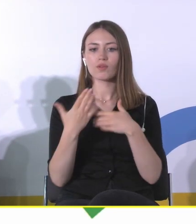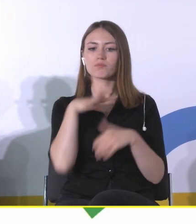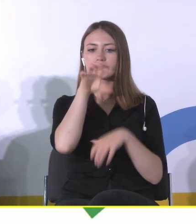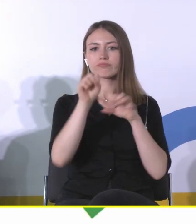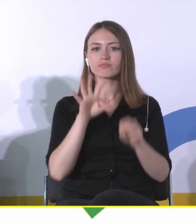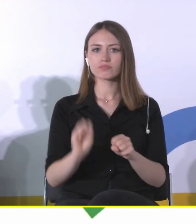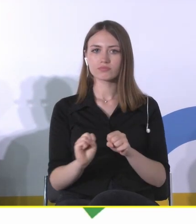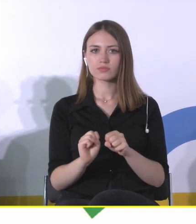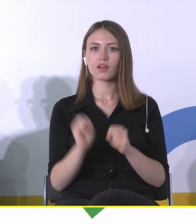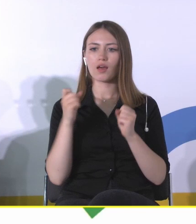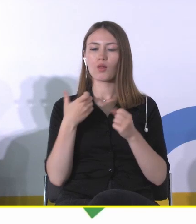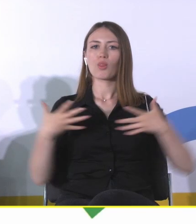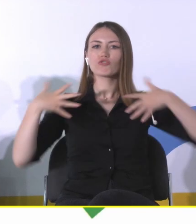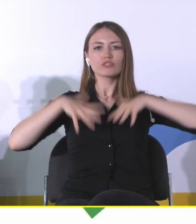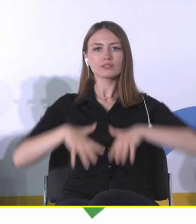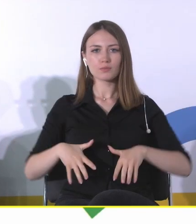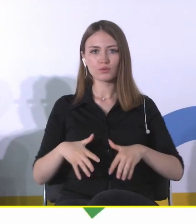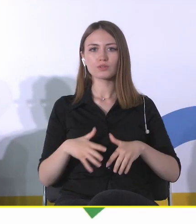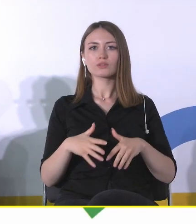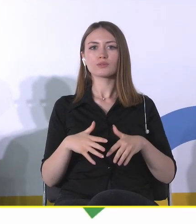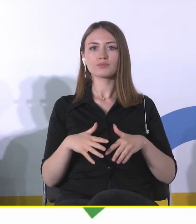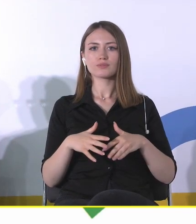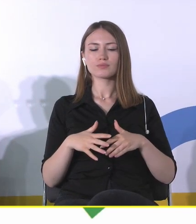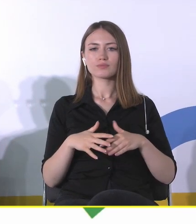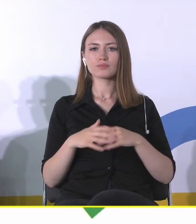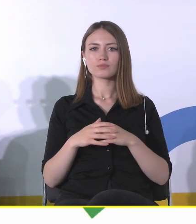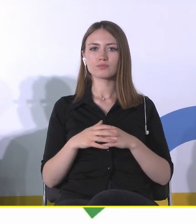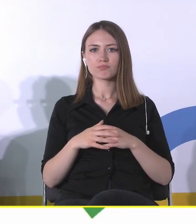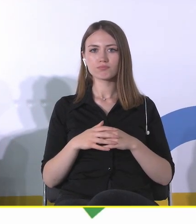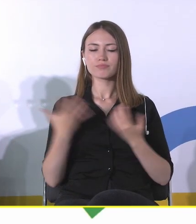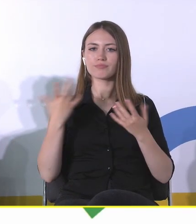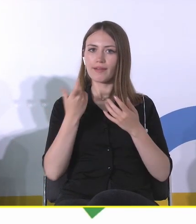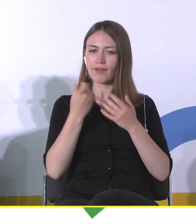tożsamości, tożsamości o trochę większym